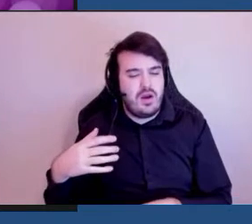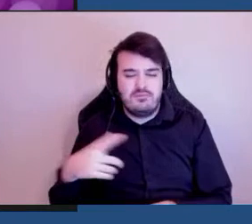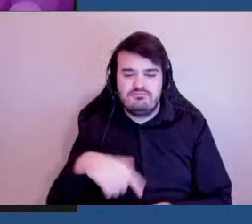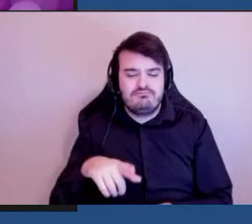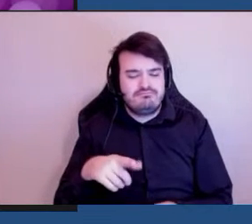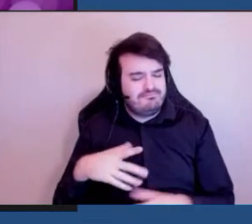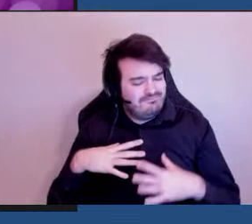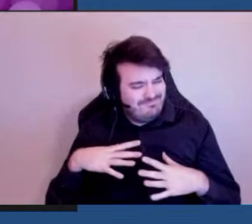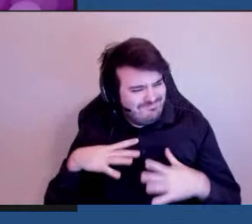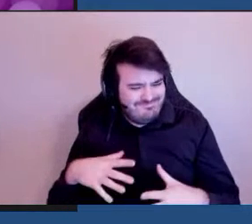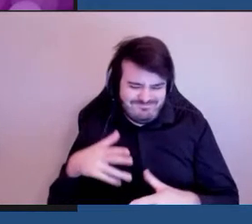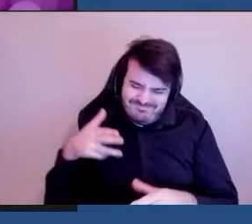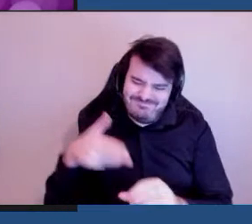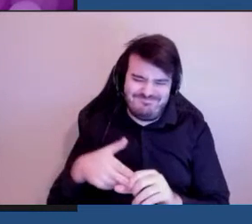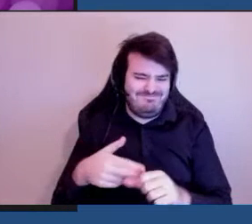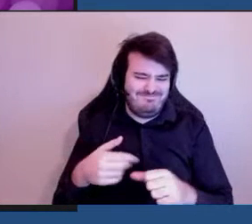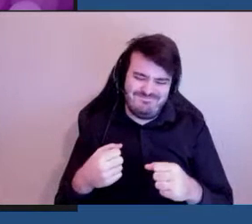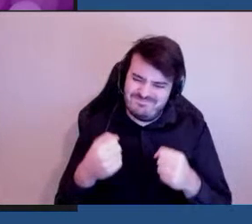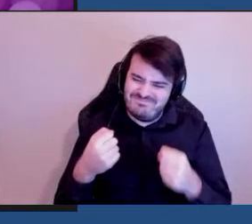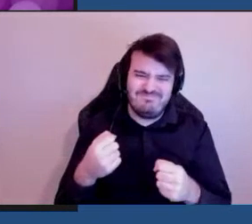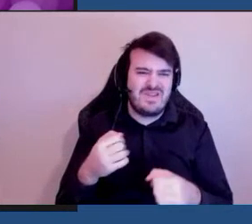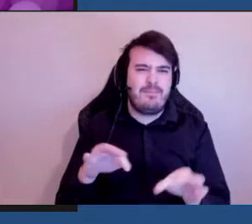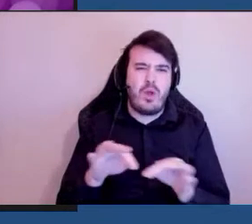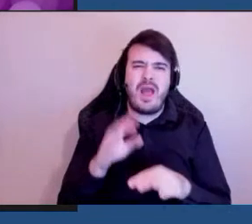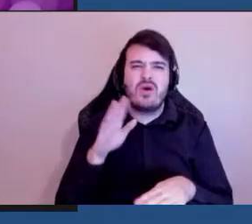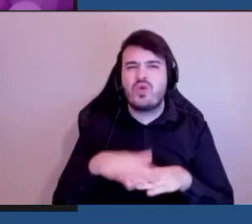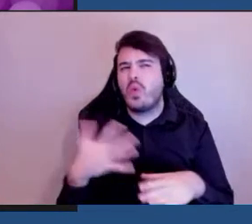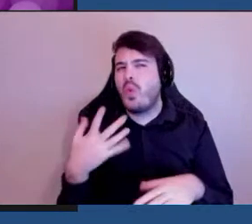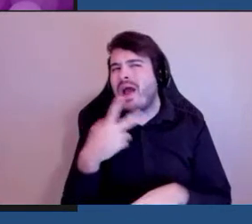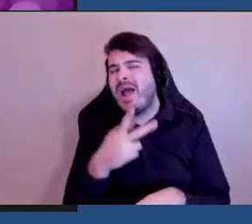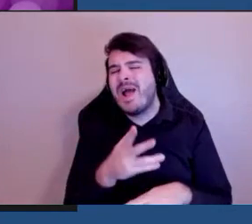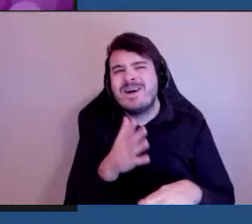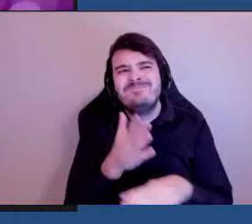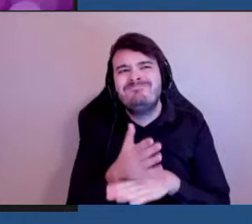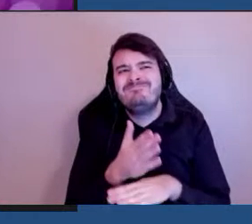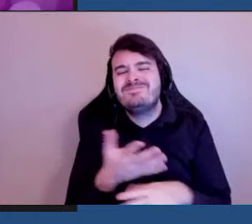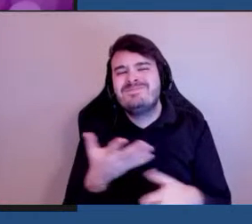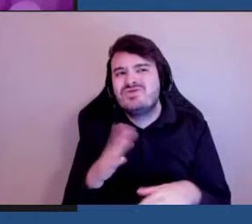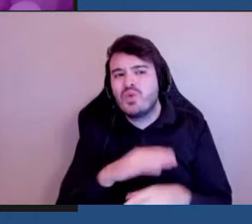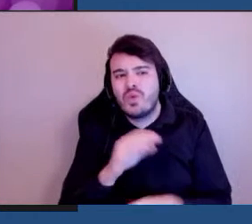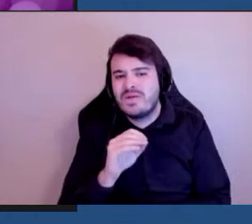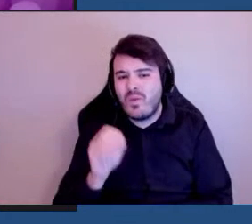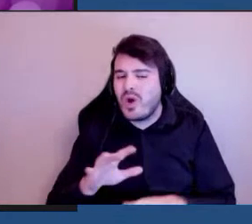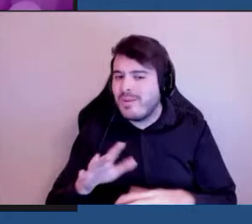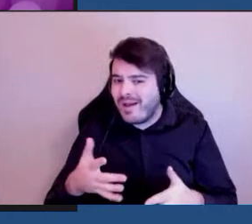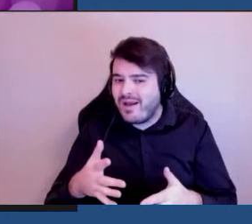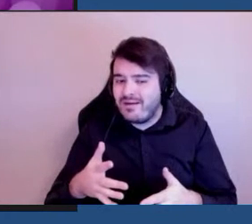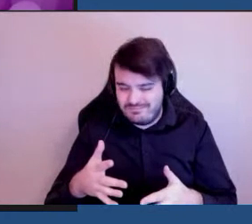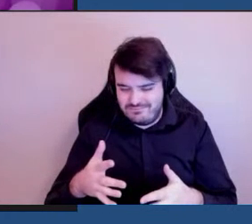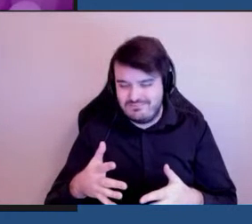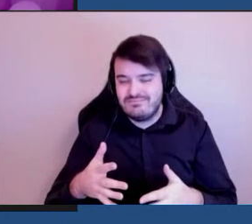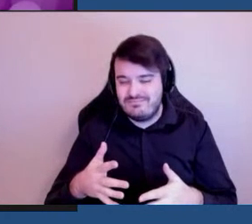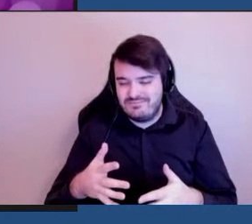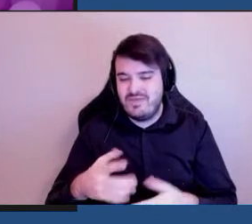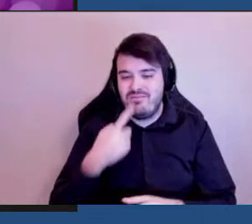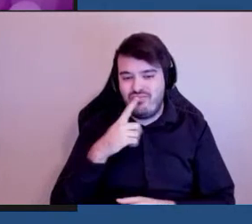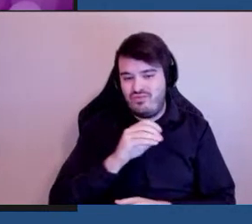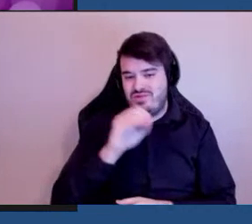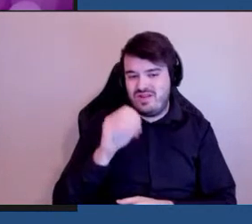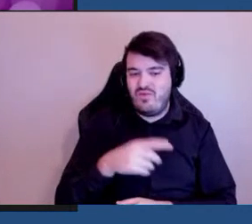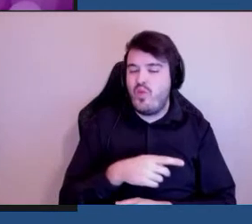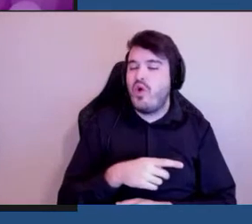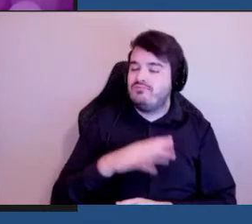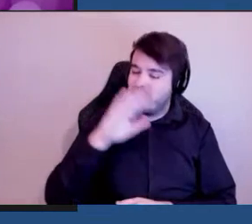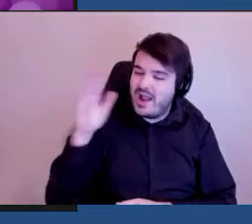'accessibilité à Ottawa pour faire en sorte qu'Ottawa finalement accueille la